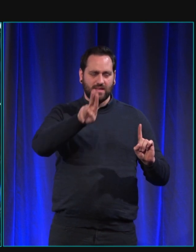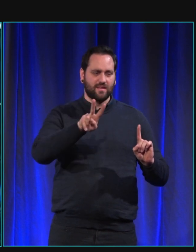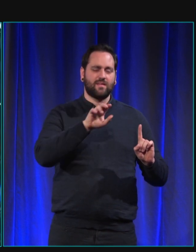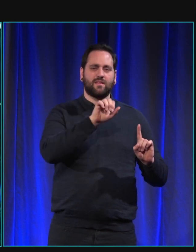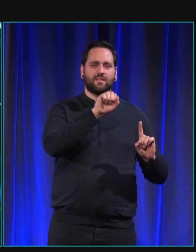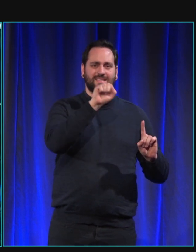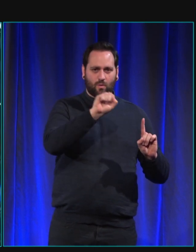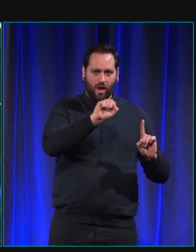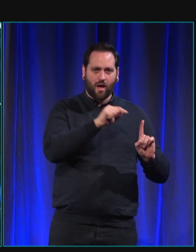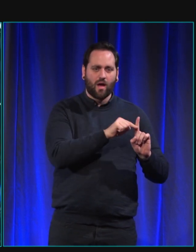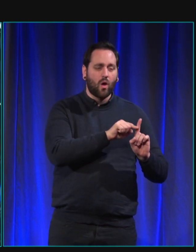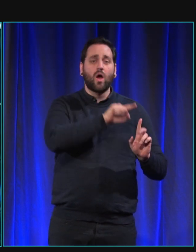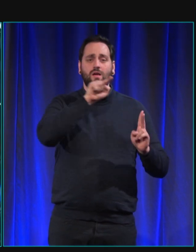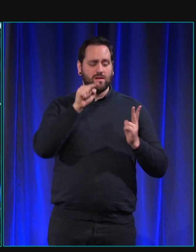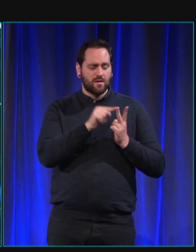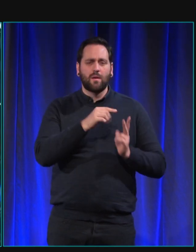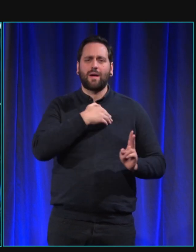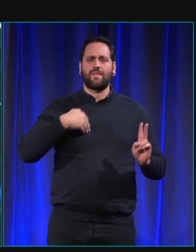Noury qui, elle,